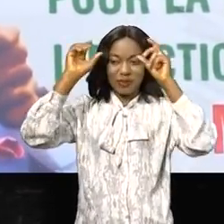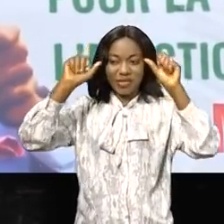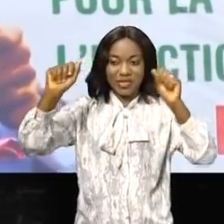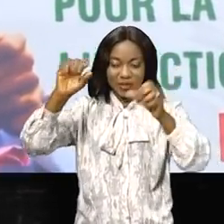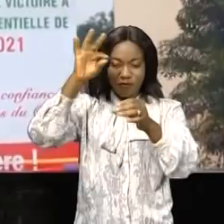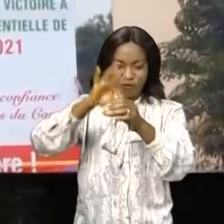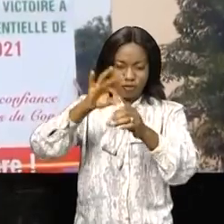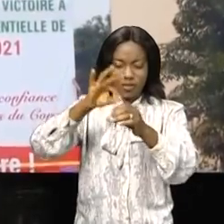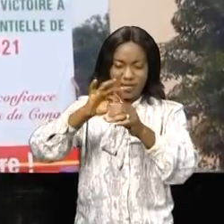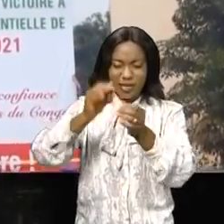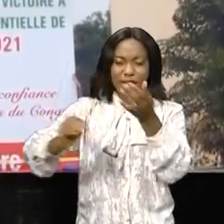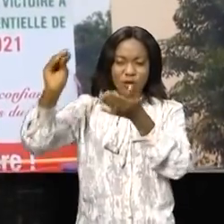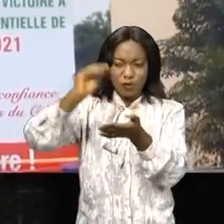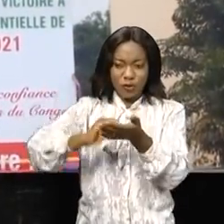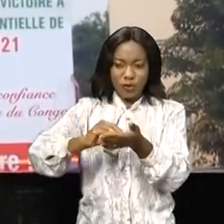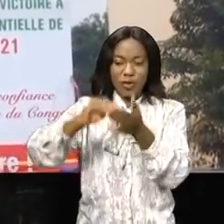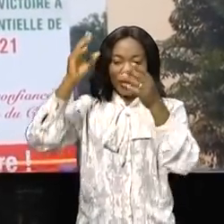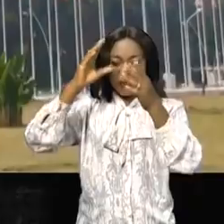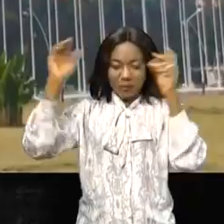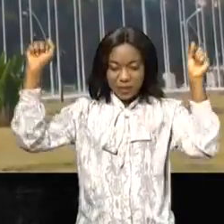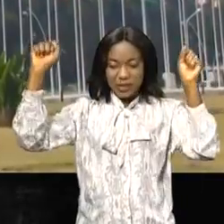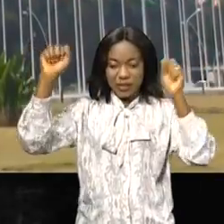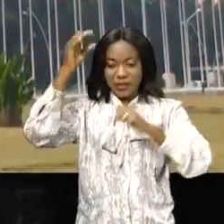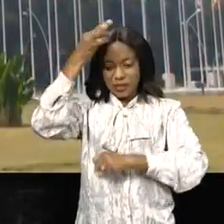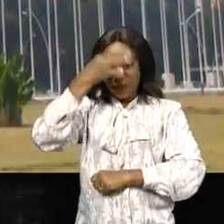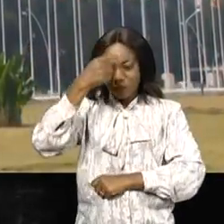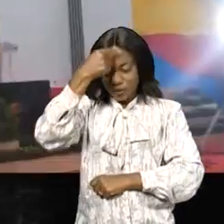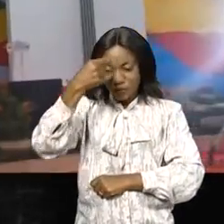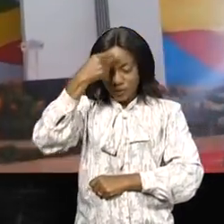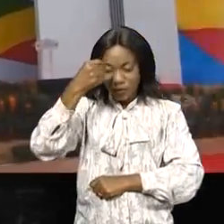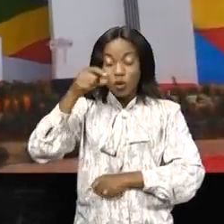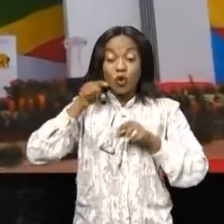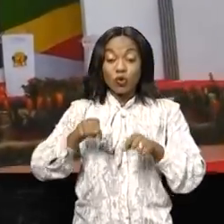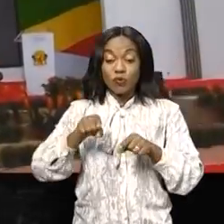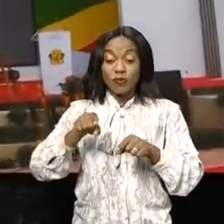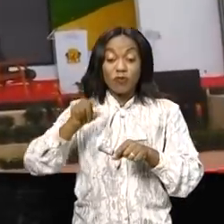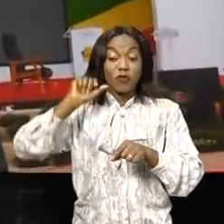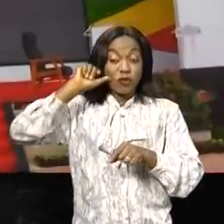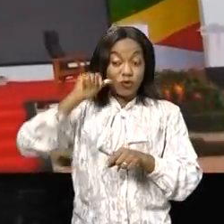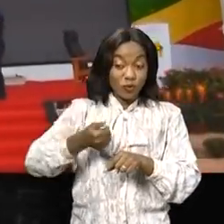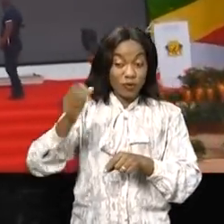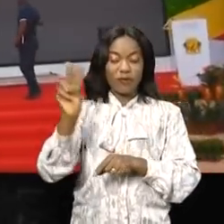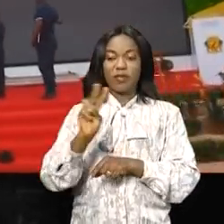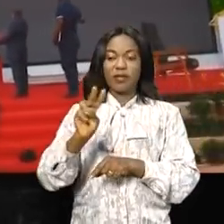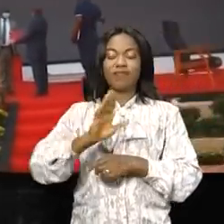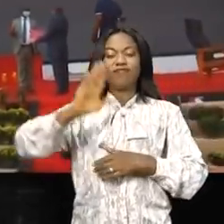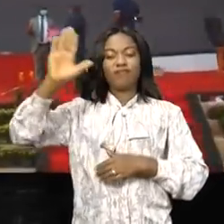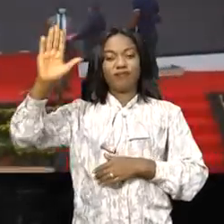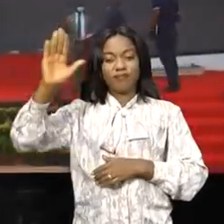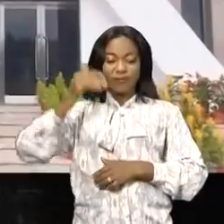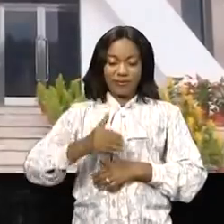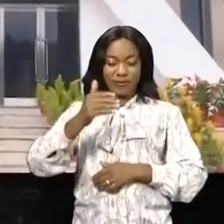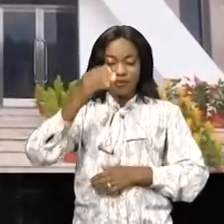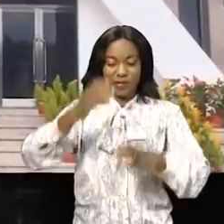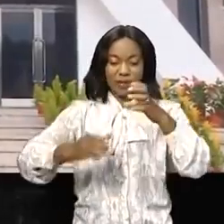Congo, Denis Sassou Nguesso. Le show de l'État congolais prête serment ce vendredi 16 avril 2021 devant la cour